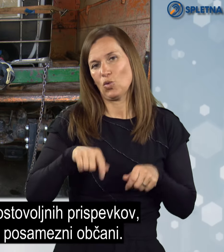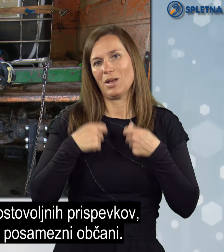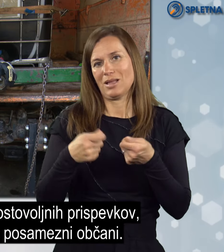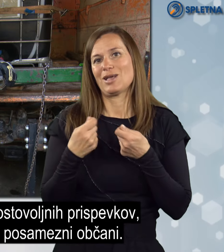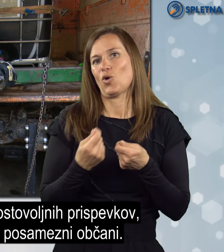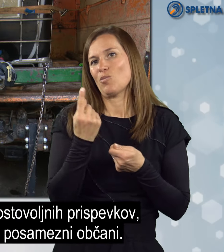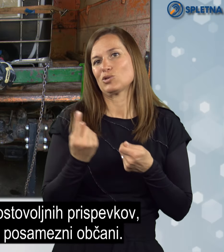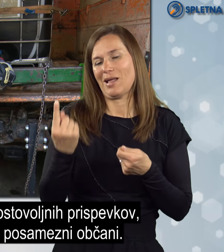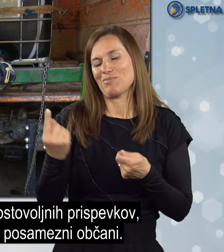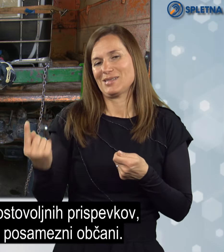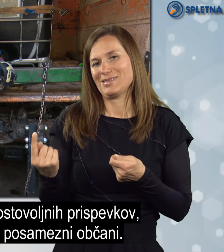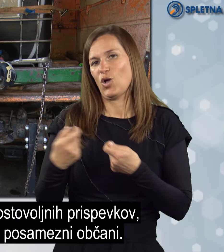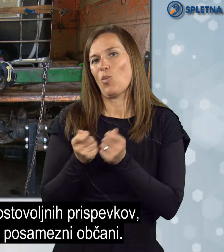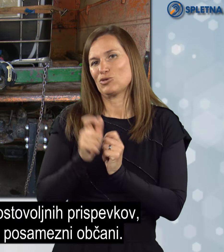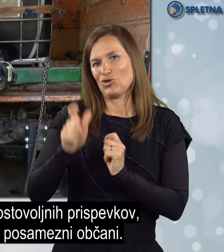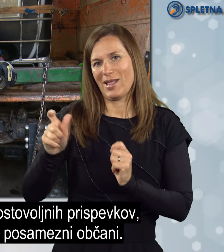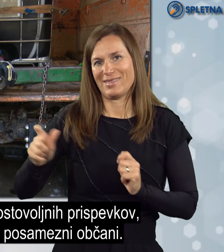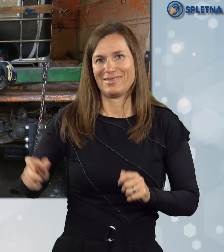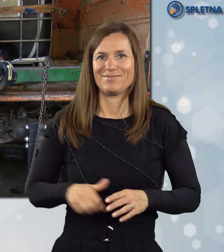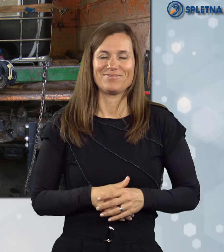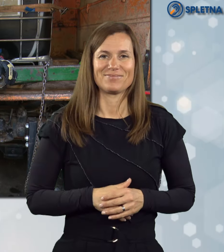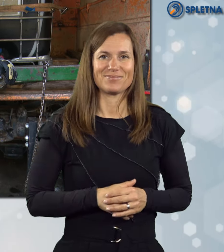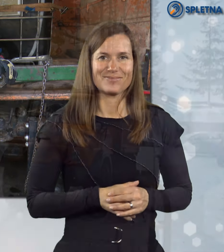dajo posamezni občani.